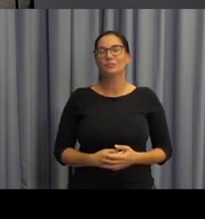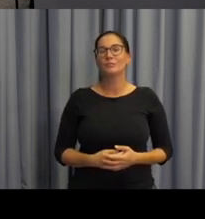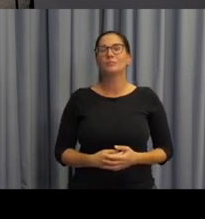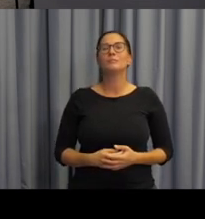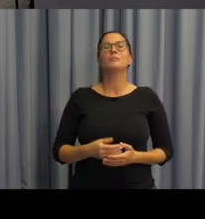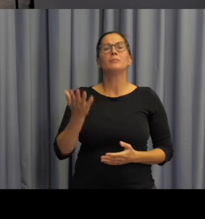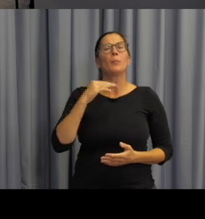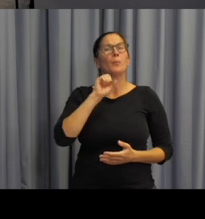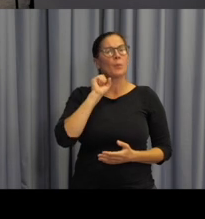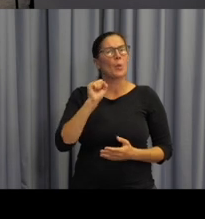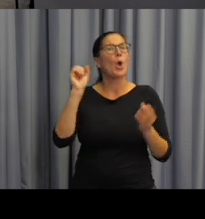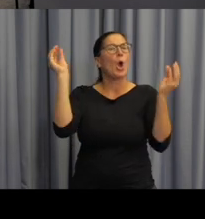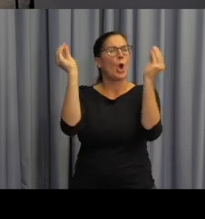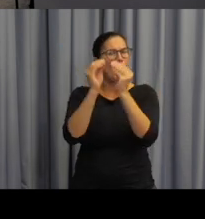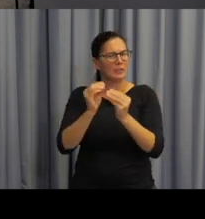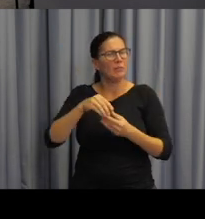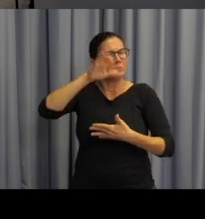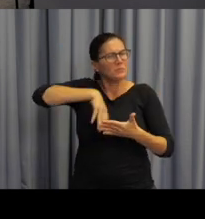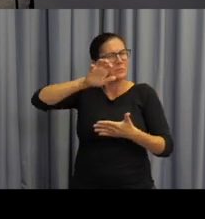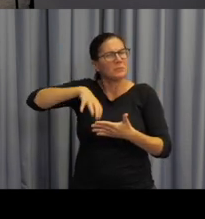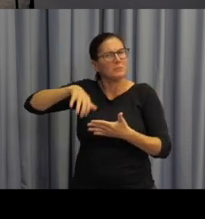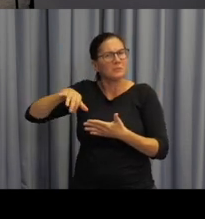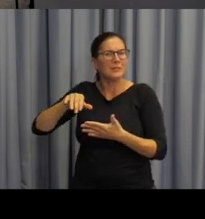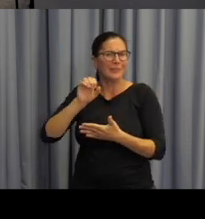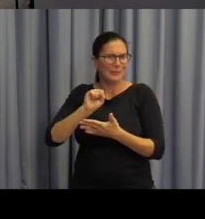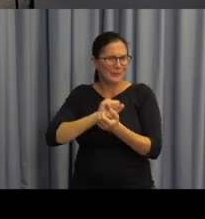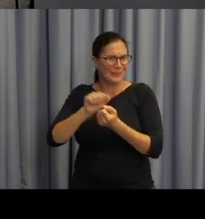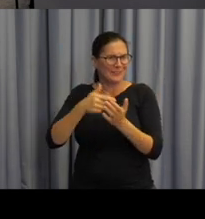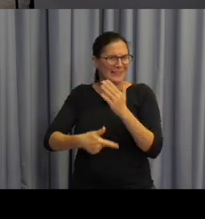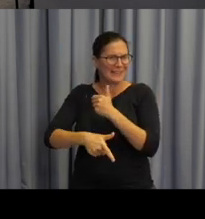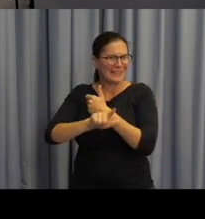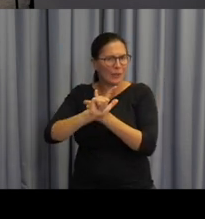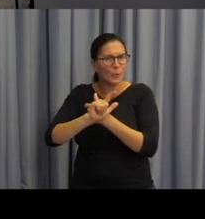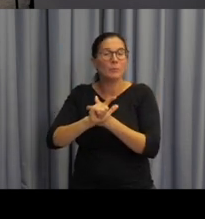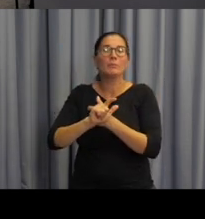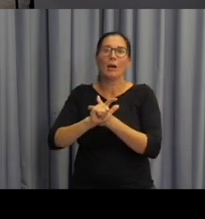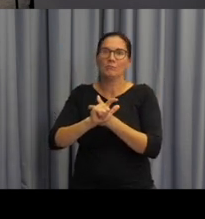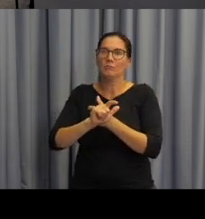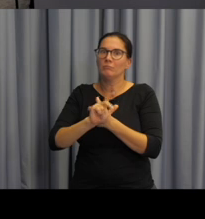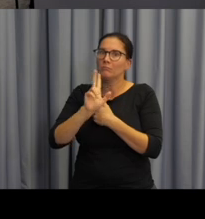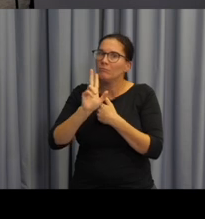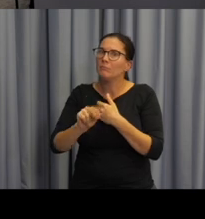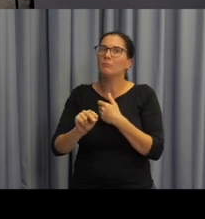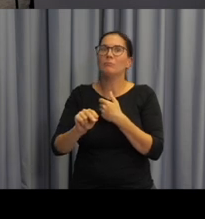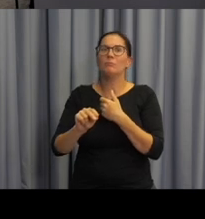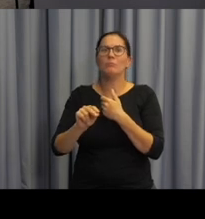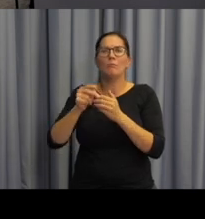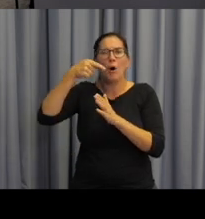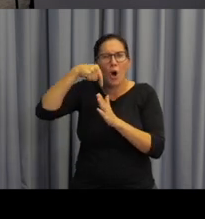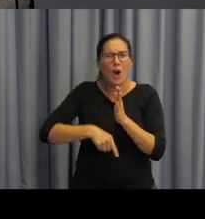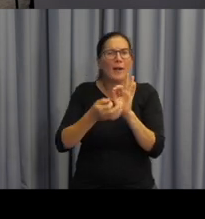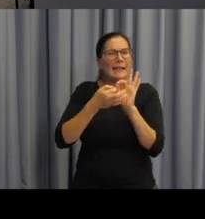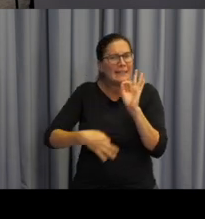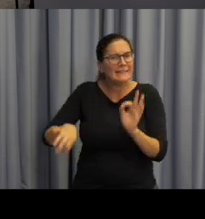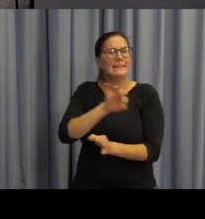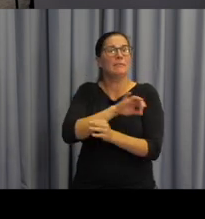Z té původní koncepce, která byla velmi rozsáhlá a myslím velmi rozsáhlá co do